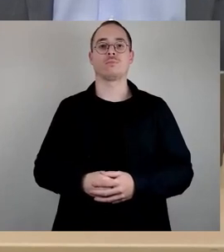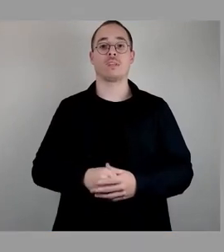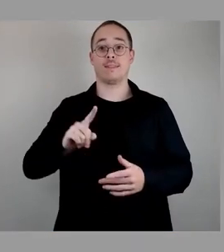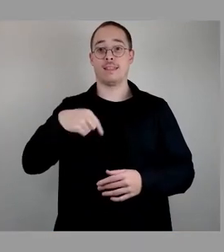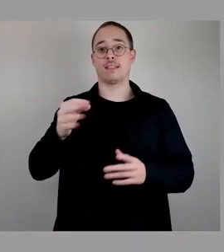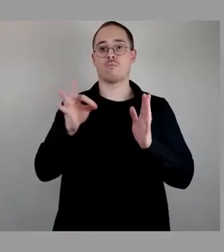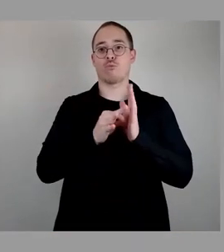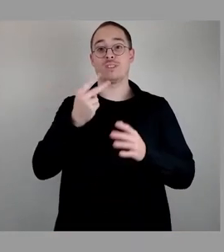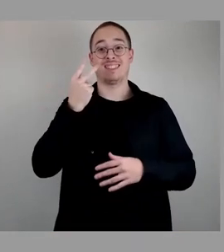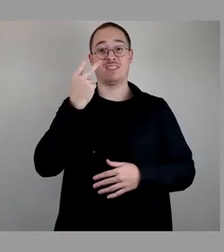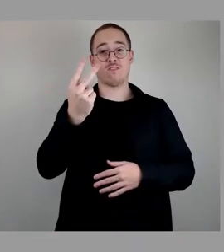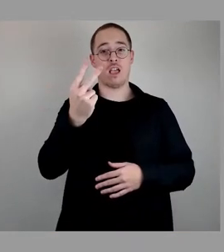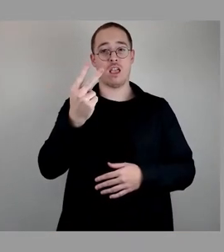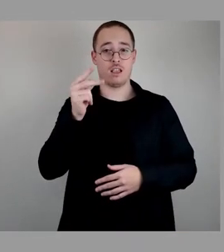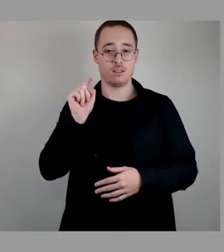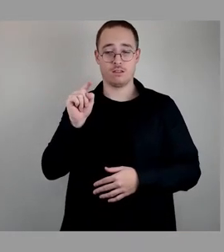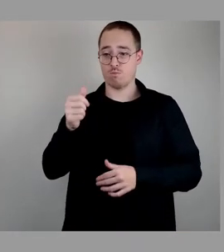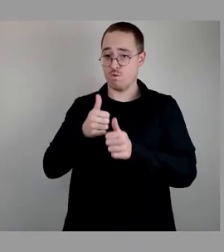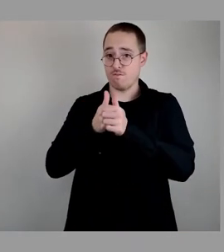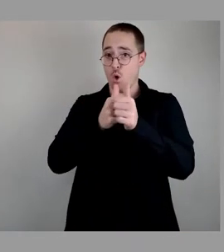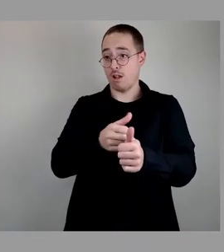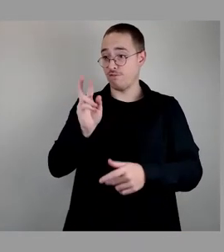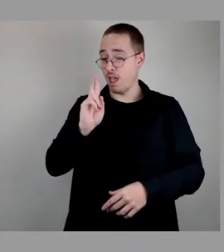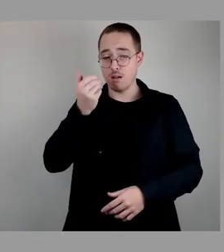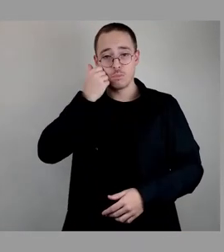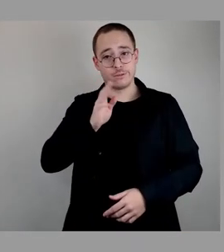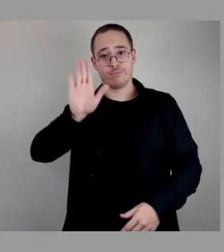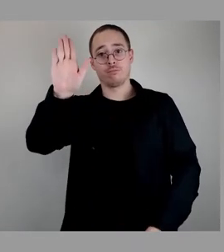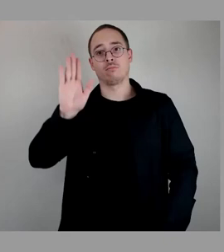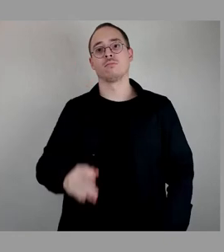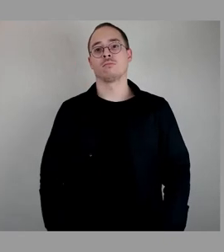2. Wer dem Punkt 2 folgen möchte, den bitte ich jetzt um das Stimmzeichen.